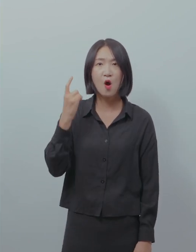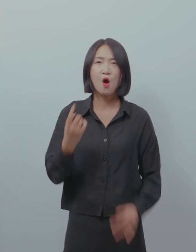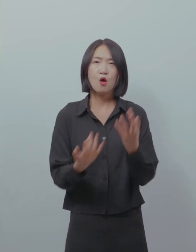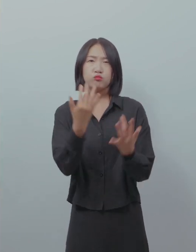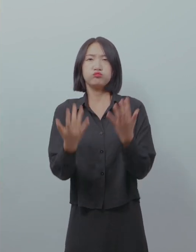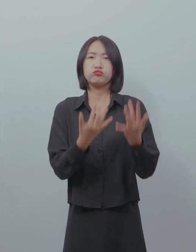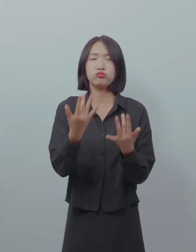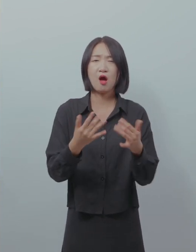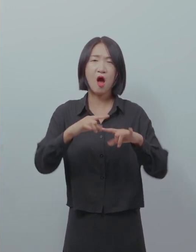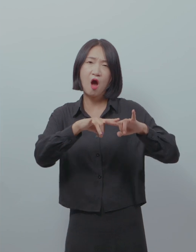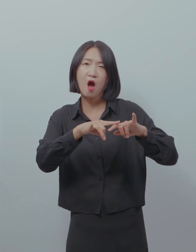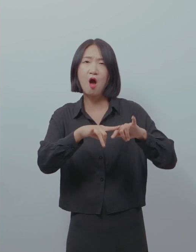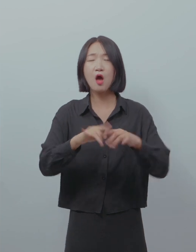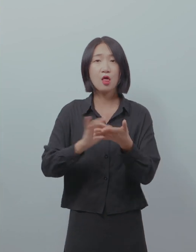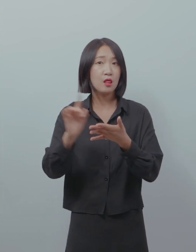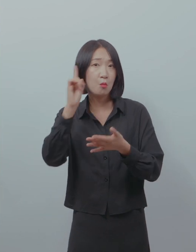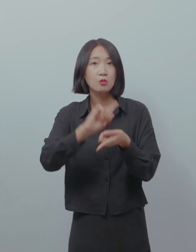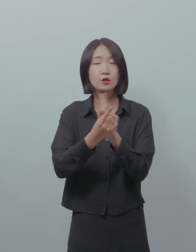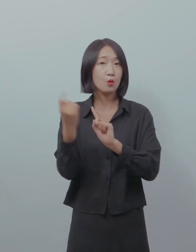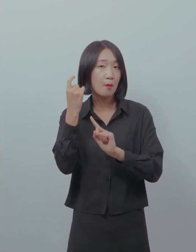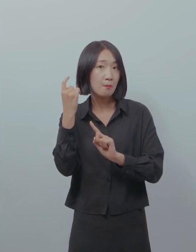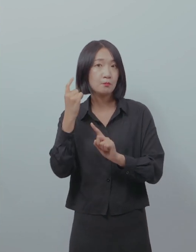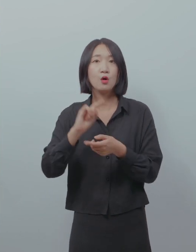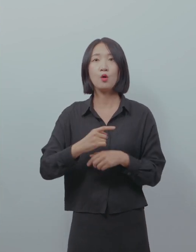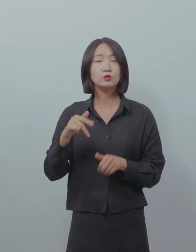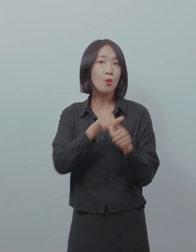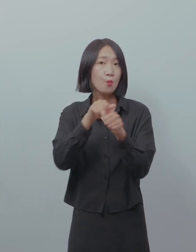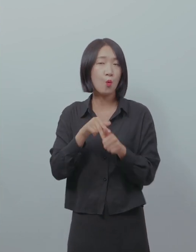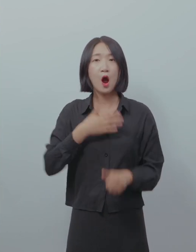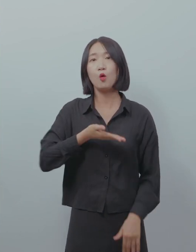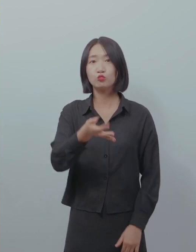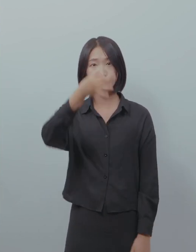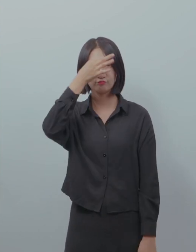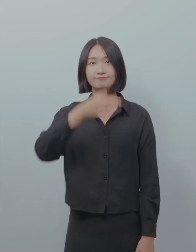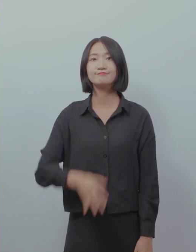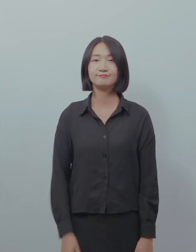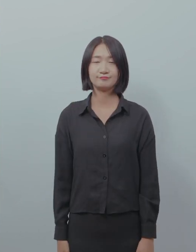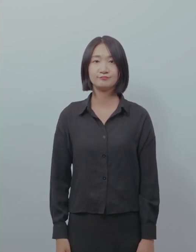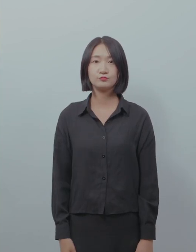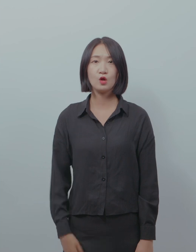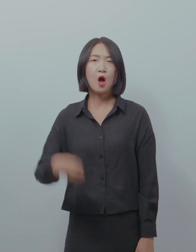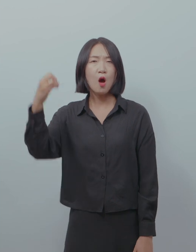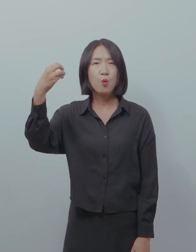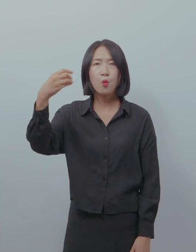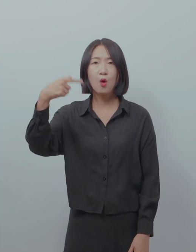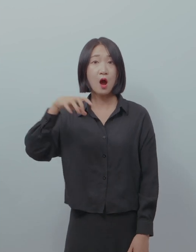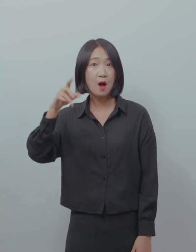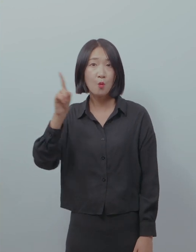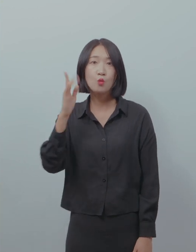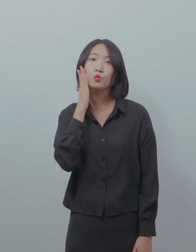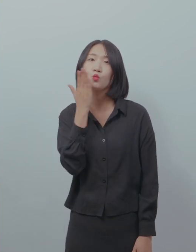화재 경보, 가전제품 소리, 핸드폰이 대신 소리를 듣고 그 소리가 났다라는 정보를 알려주는 기능이야 불빛으로